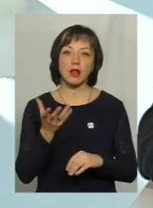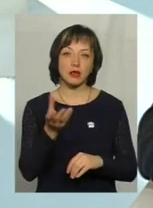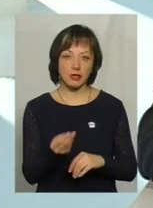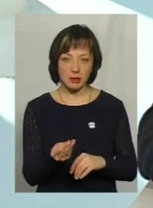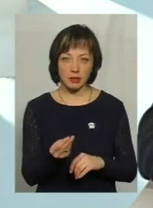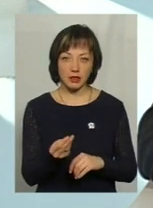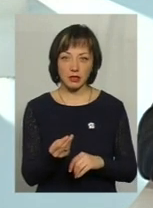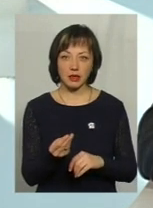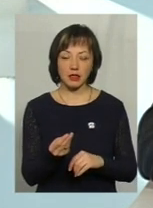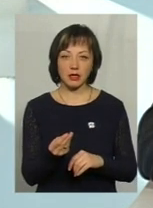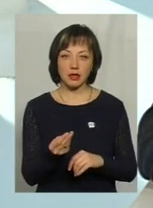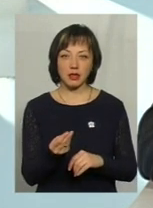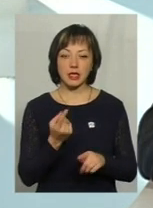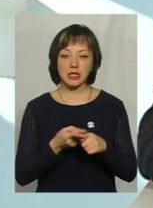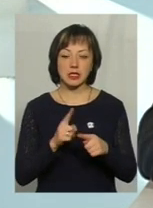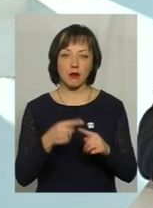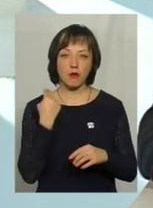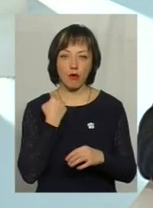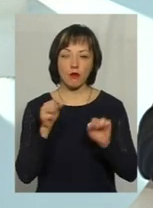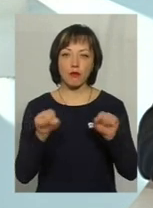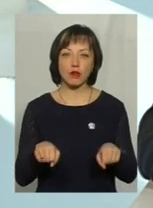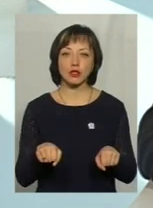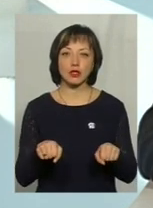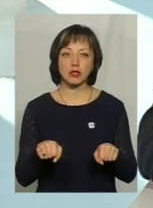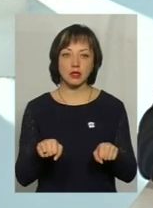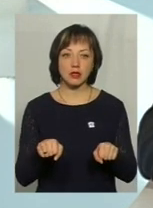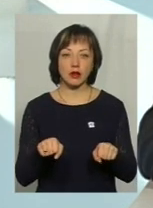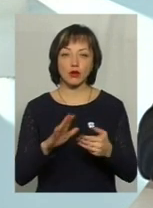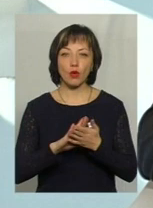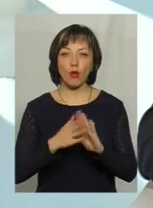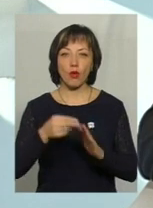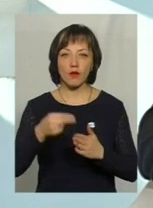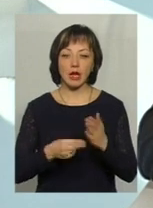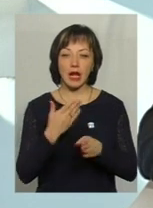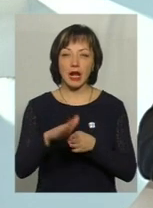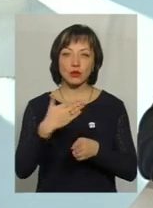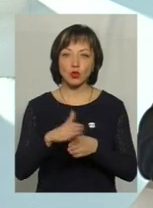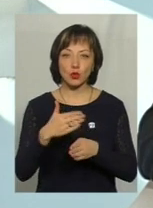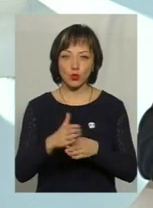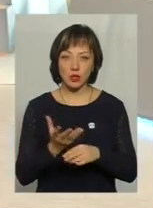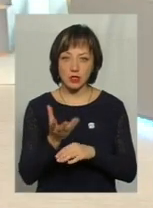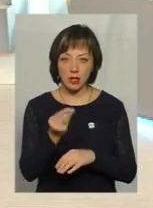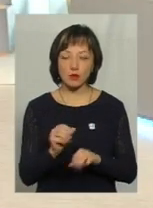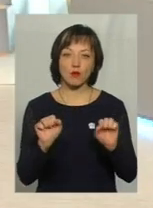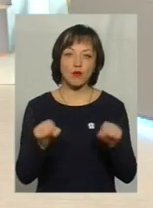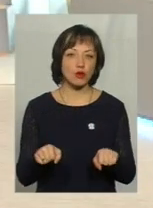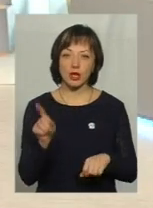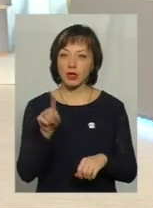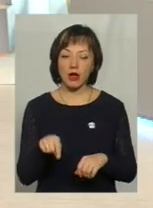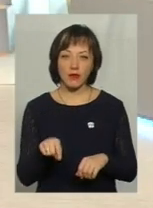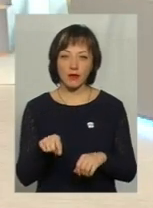цей борг, може закласти договір на реструктуризацію, може навіть